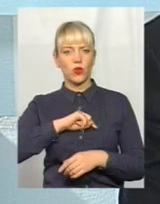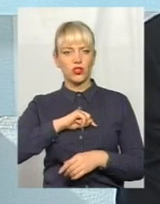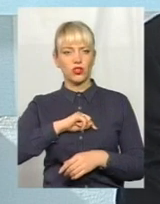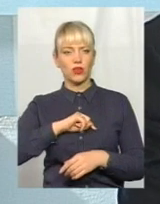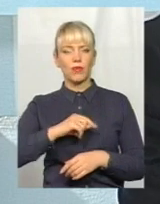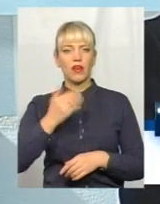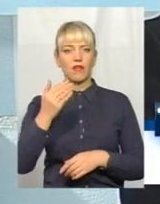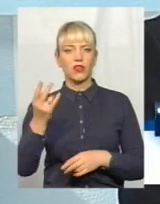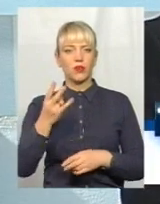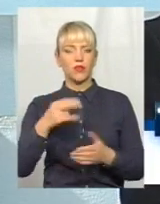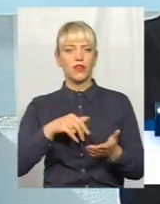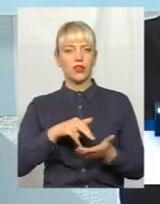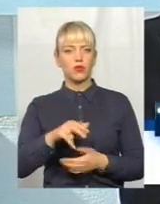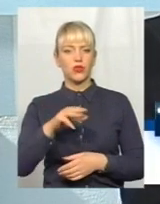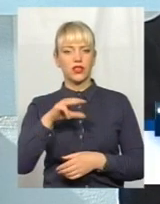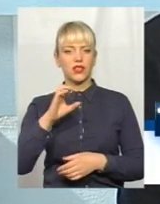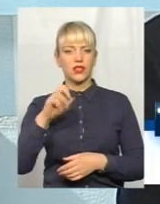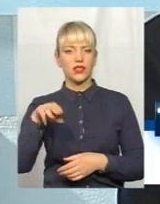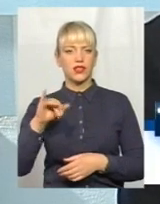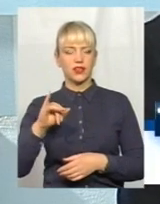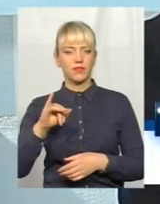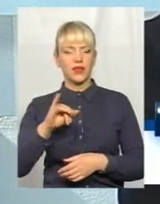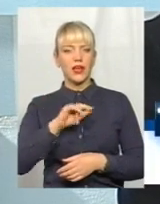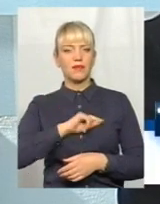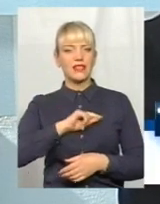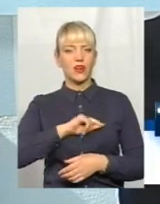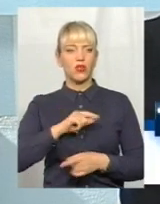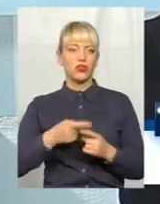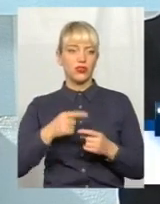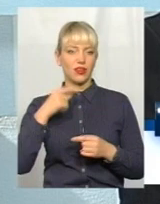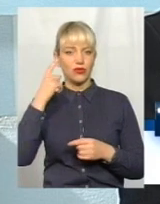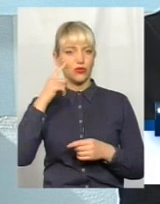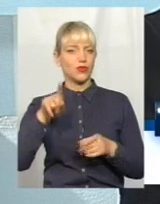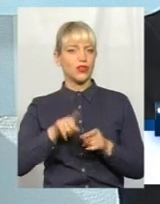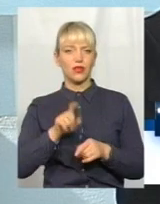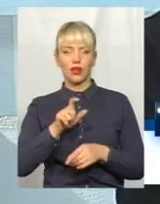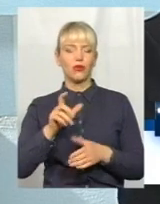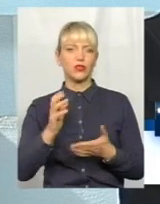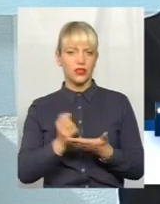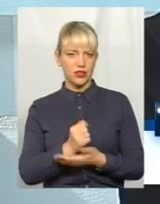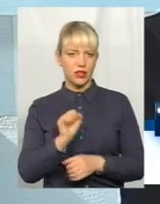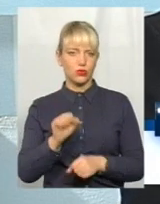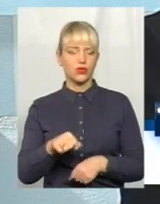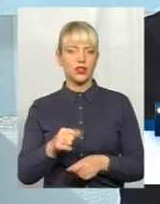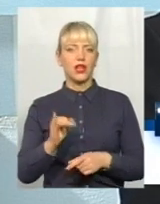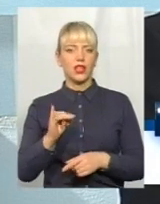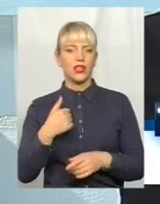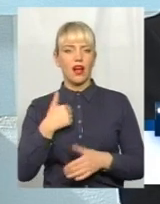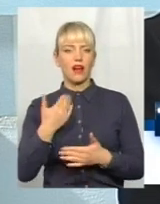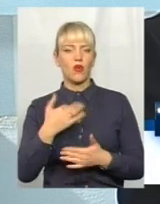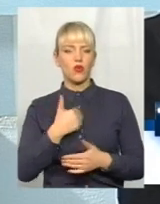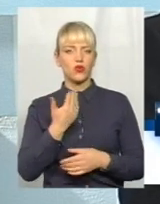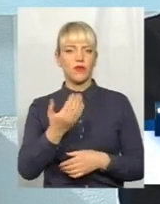Вони мають пройти тести психологічні, і я думаю, що такі люди знайдуться. Я вам хочу сказати, що